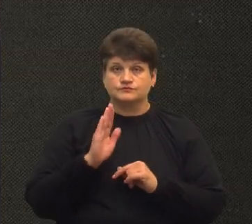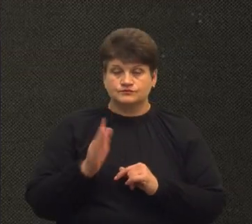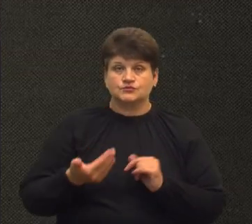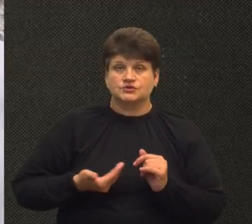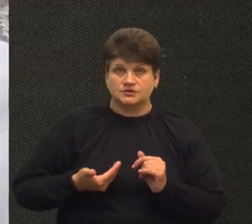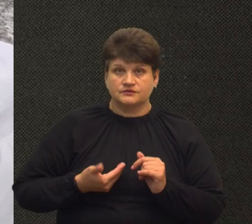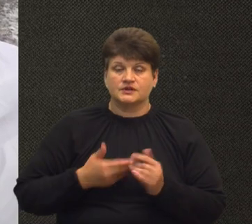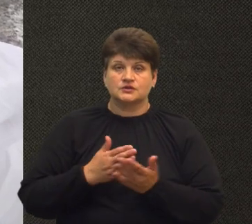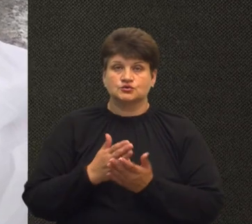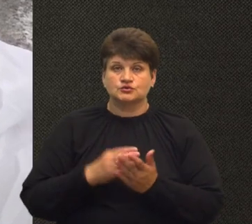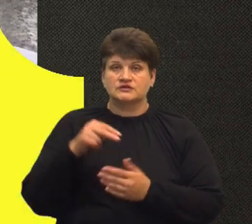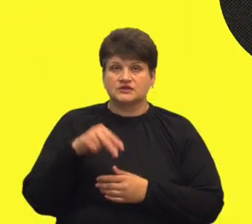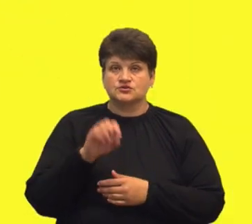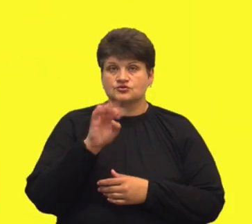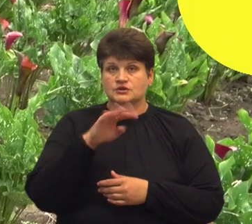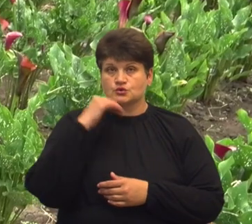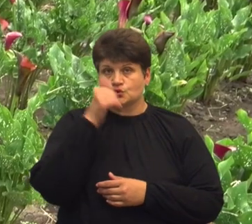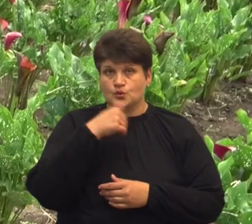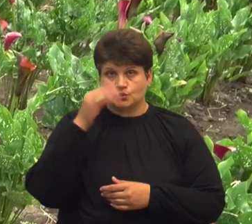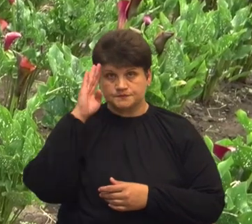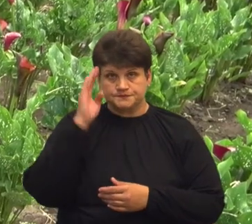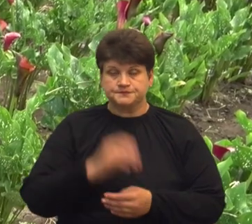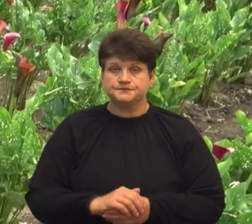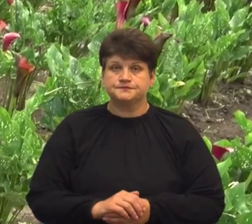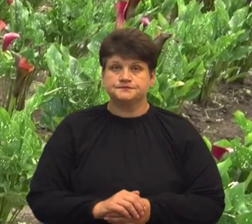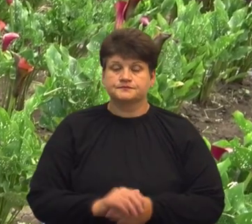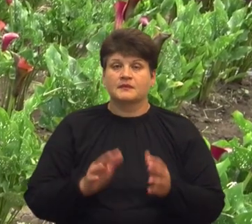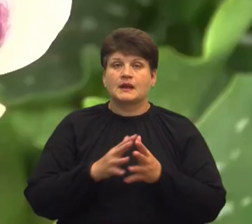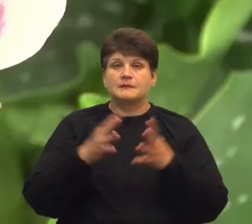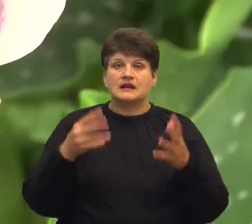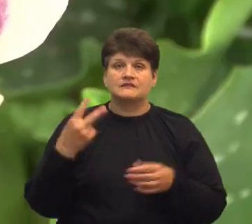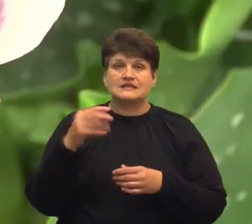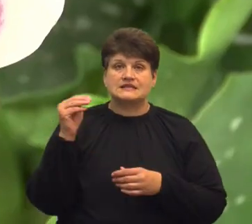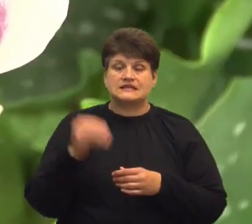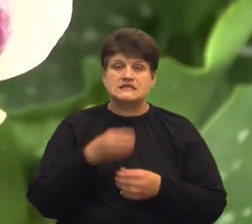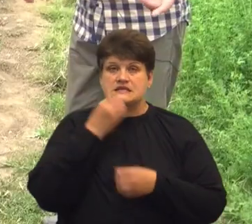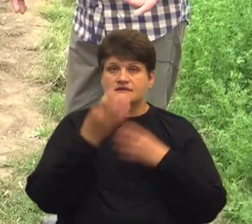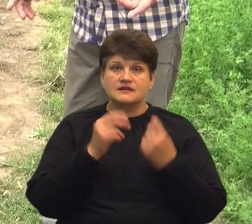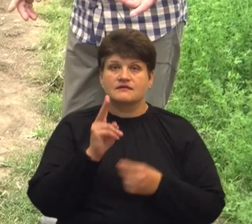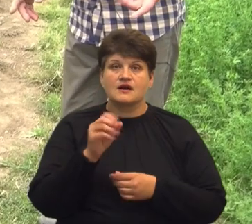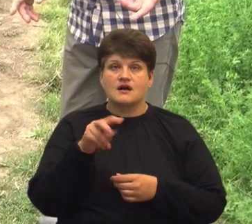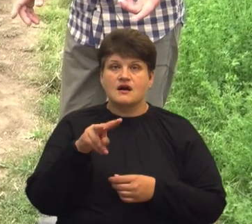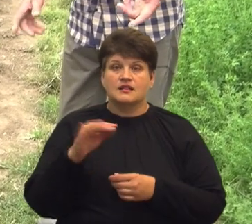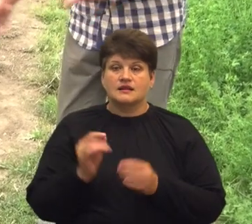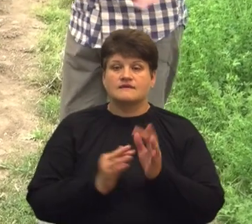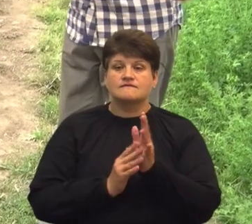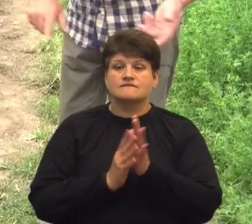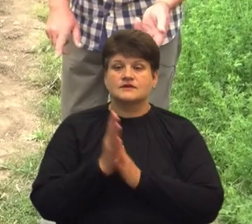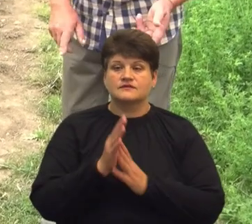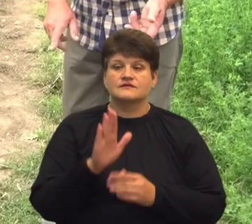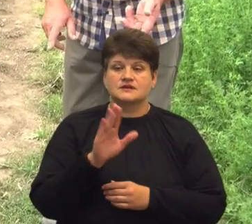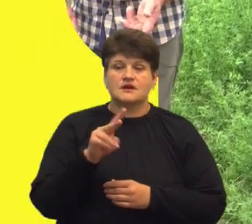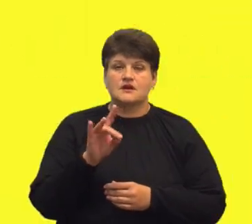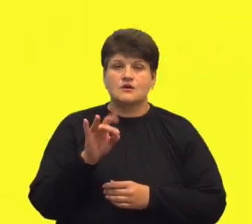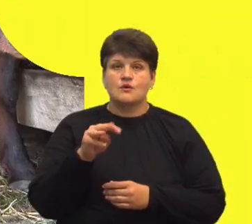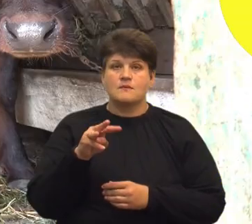2014 року. Понад 20 тисяч квітів кали виросте в нагороді Василь Романчак з Тернопільщини.